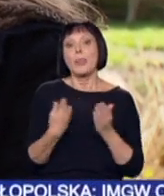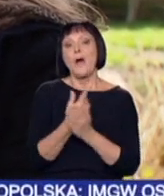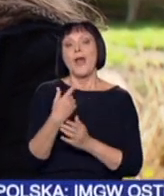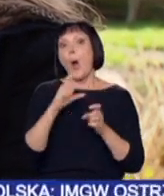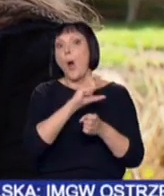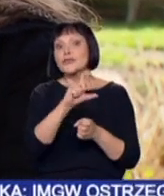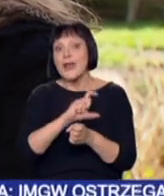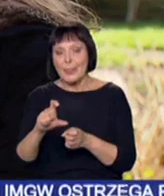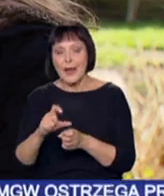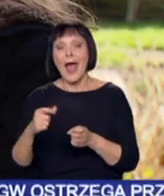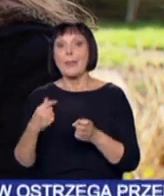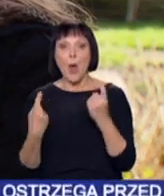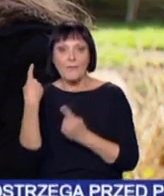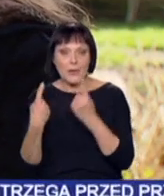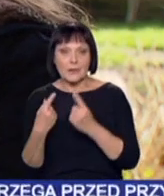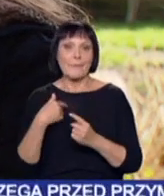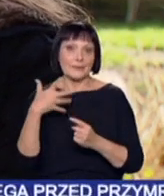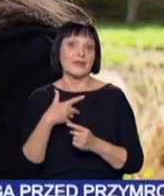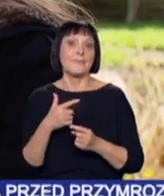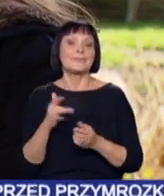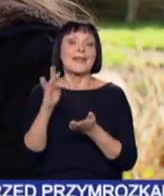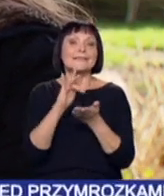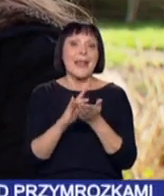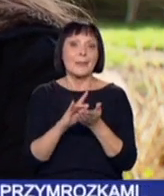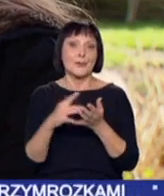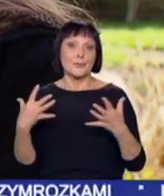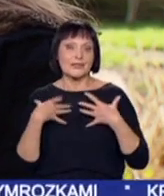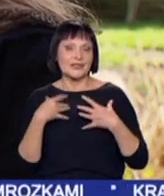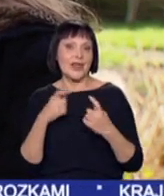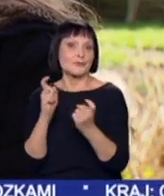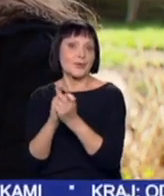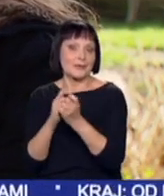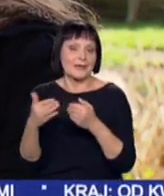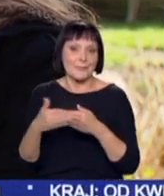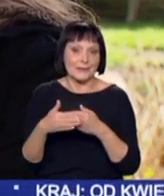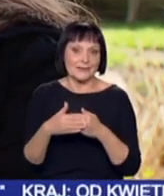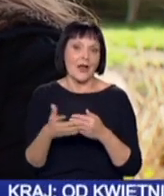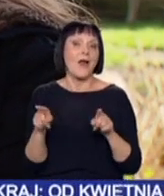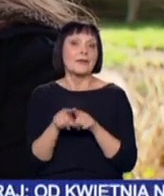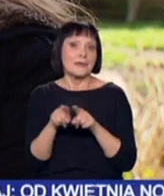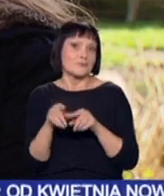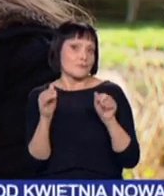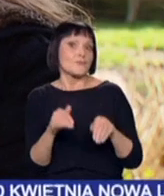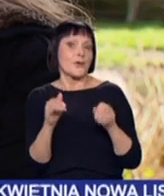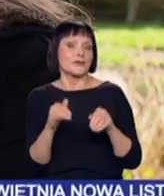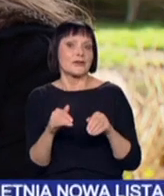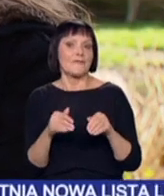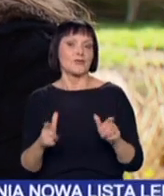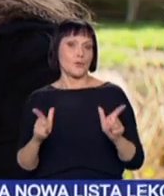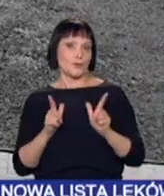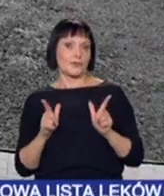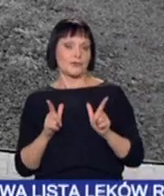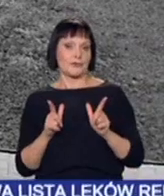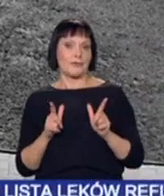osiedla dostaną z powrotem takie mini centra życia sąsiedzkiego i też możliwość rekreacji.